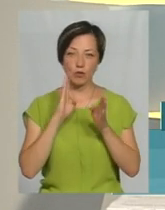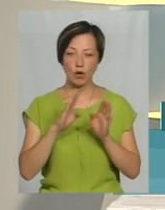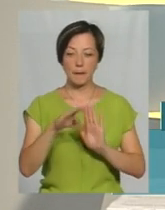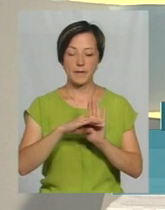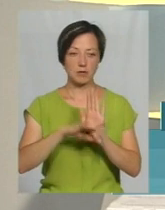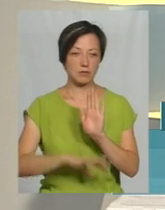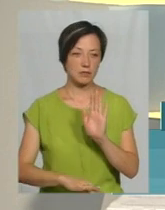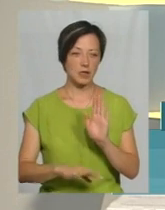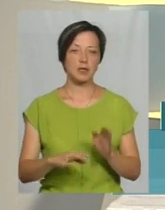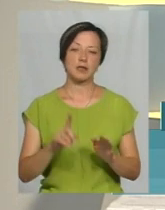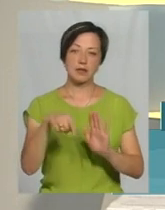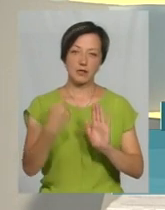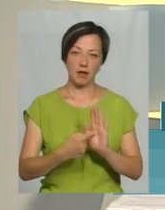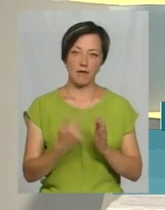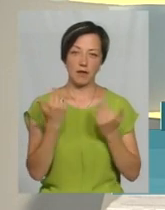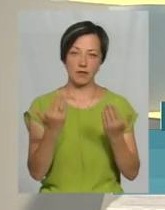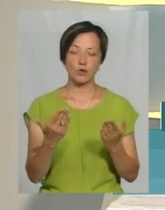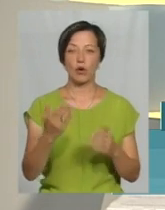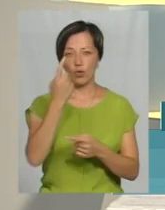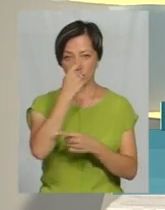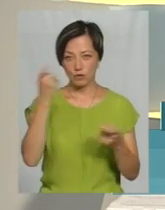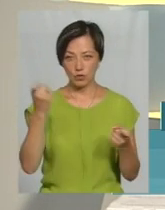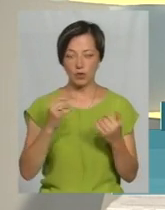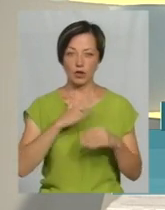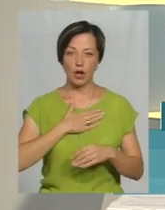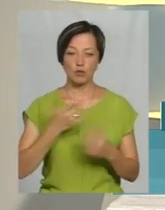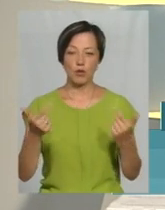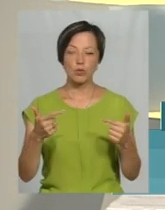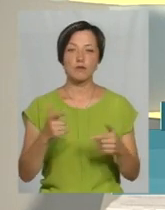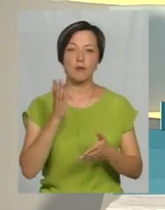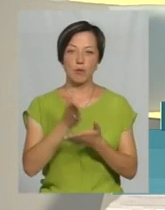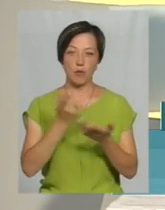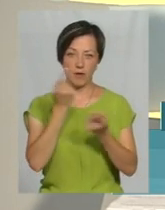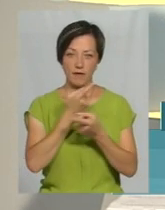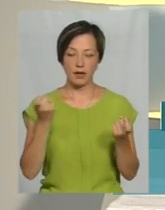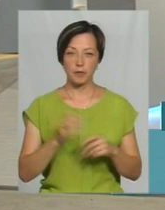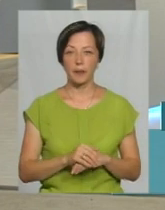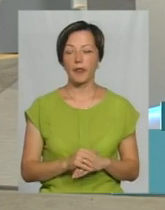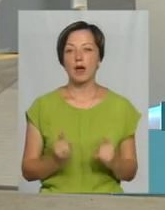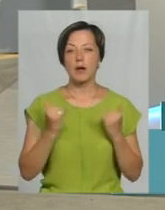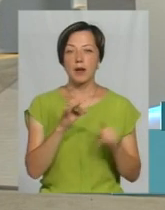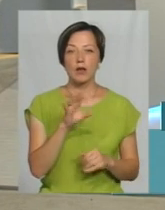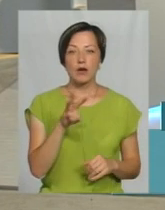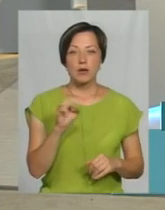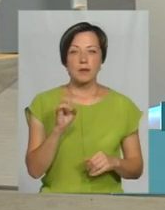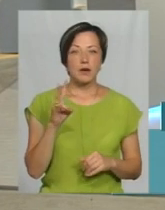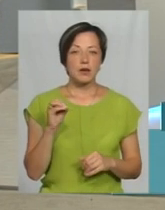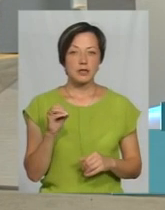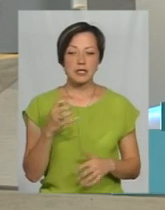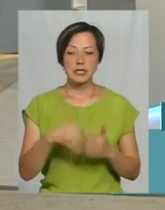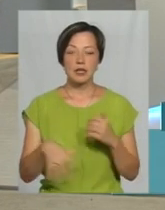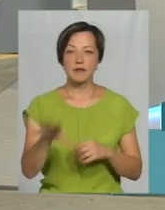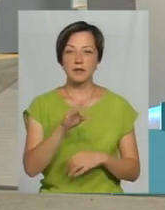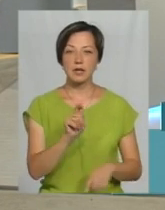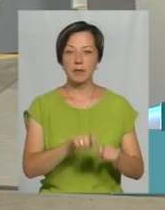під прямою трансляцією, задавайте ваші питання, озвучимо їх нашому гостю у прямому ефірі. Пане Роман, от серед